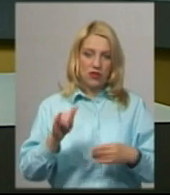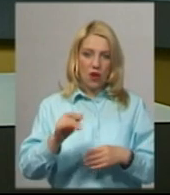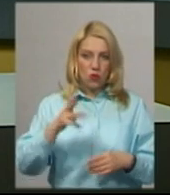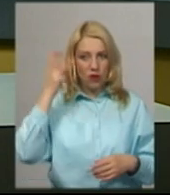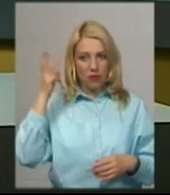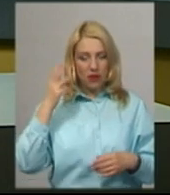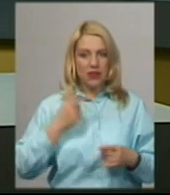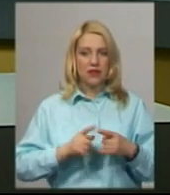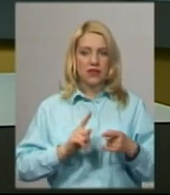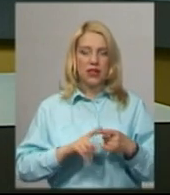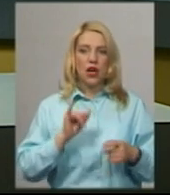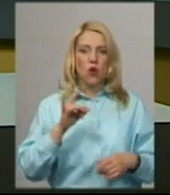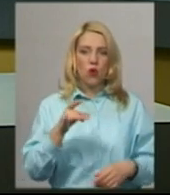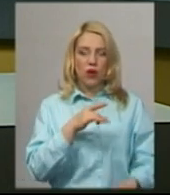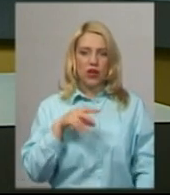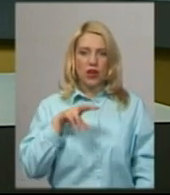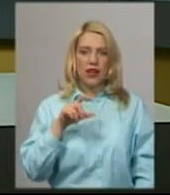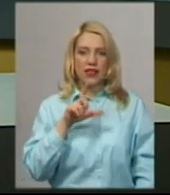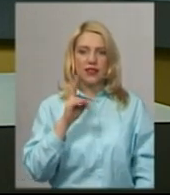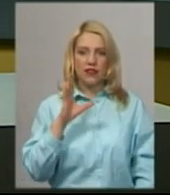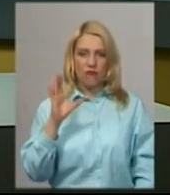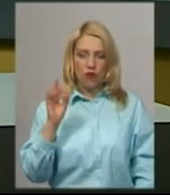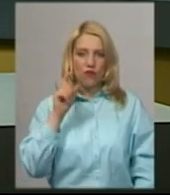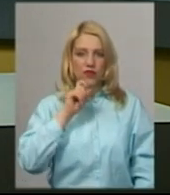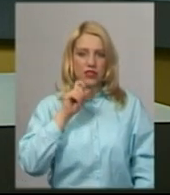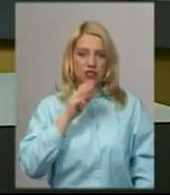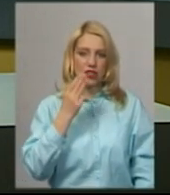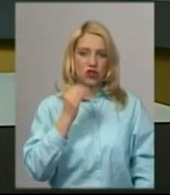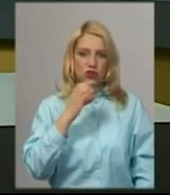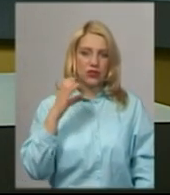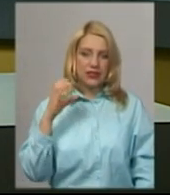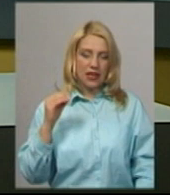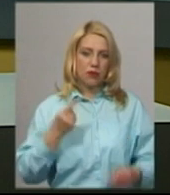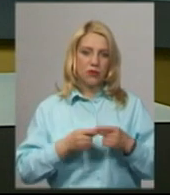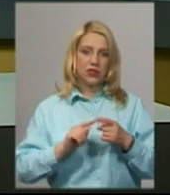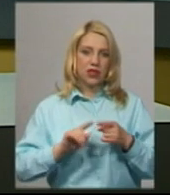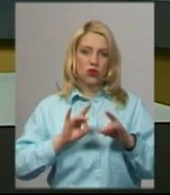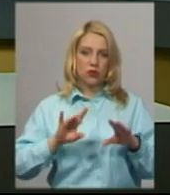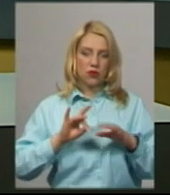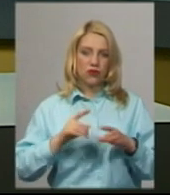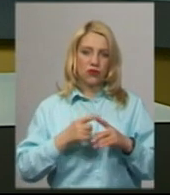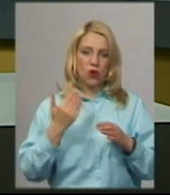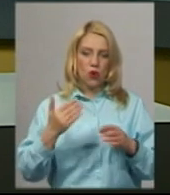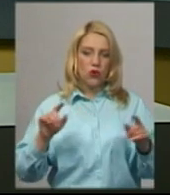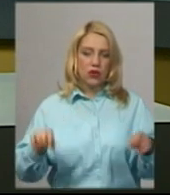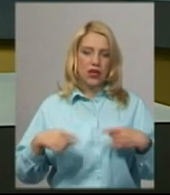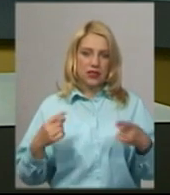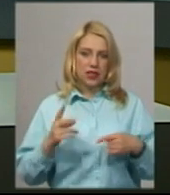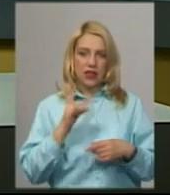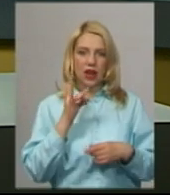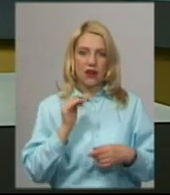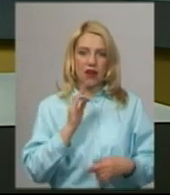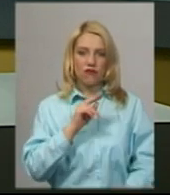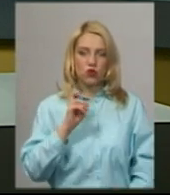карантинних вимог у мікрорайоні Лезневе на Вінницькому шосе. Про це Суспільному розповів його організатор Микола Кравчук.